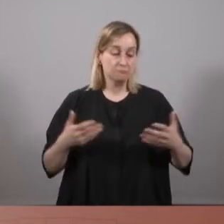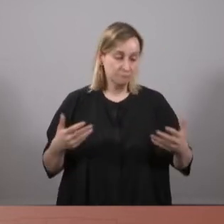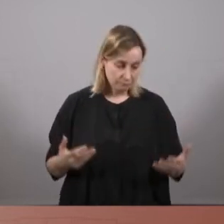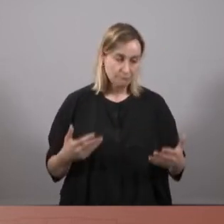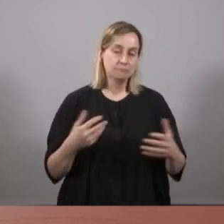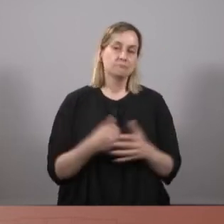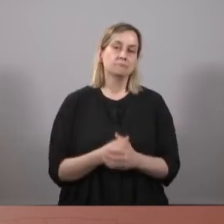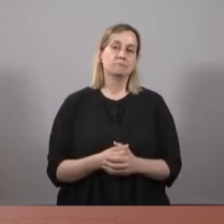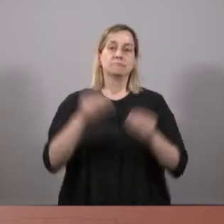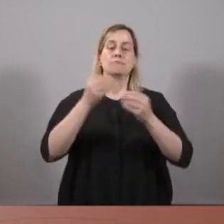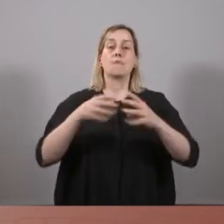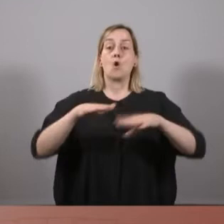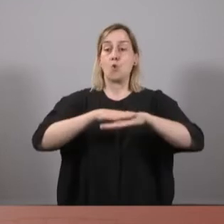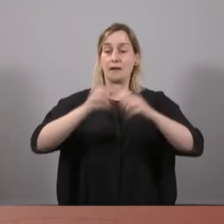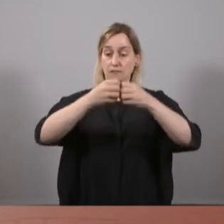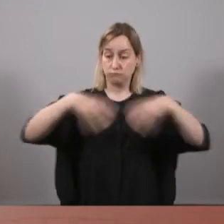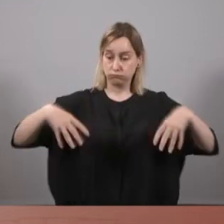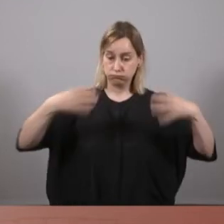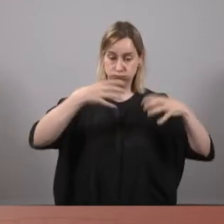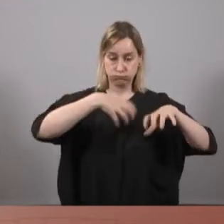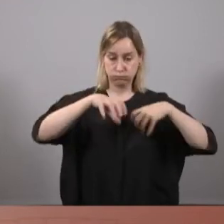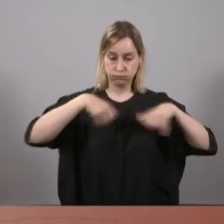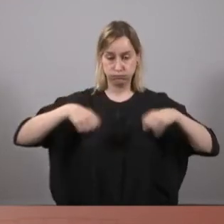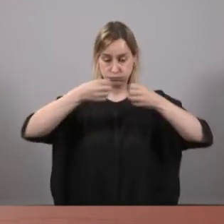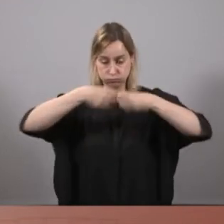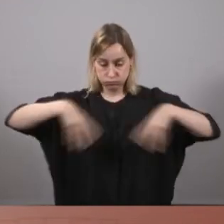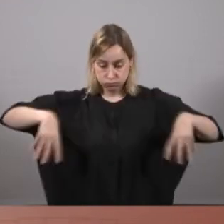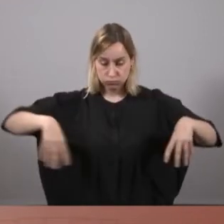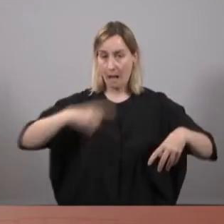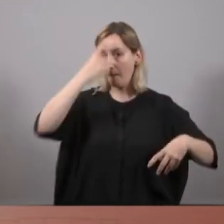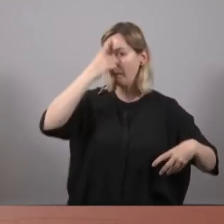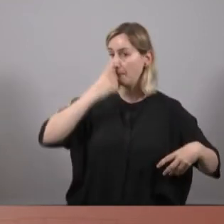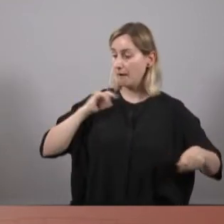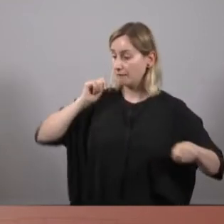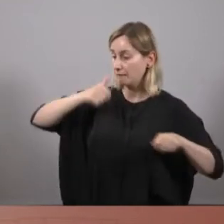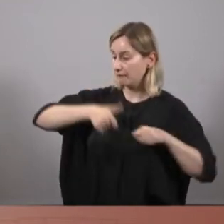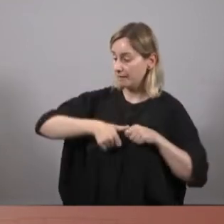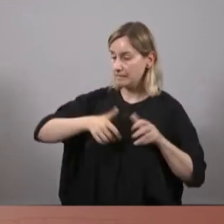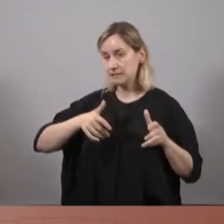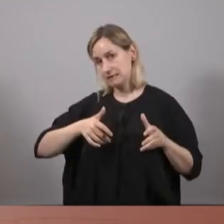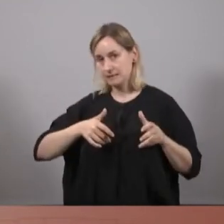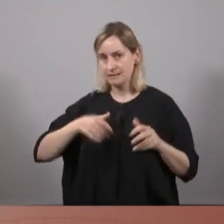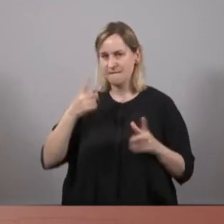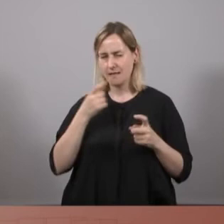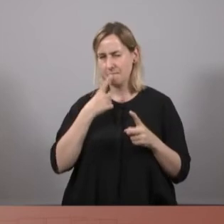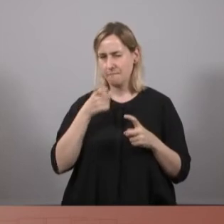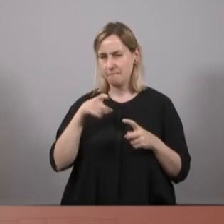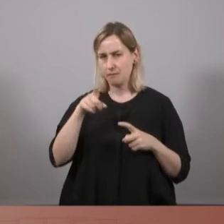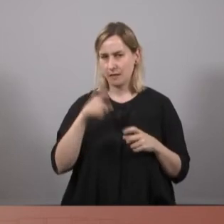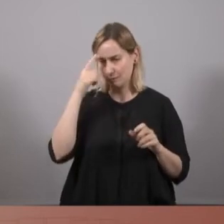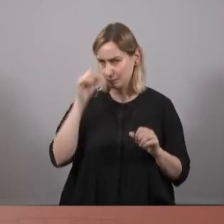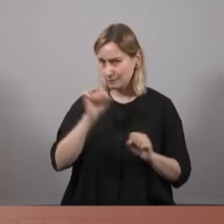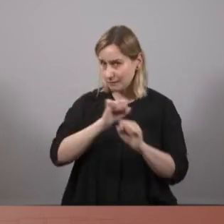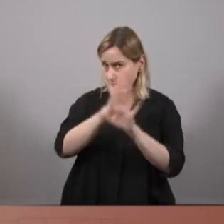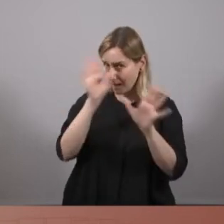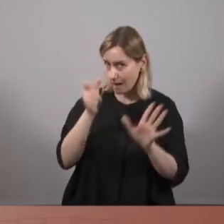la composició del seu govern, algun dels seus perfils i les trajectòries que els precedeixen, ens cal preguntar-nos si vostè ha deixat clares